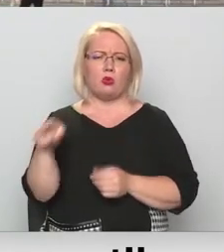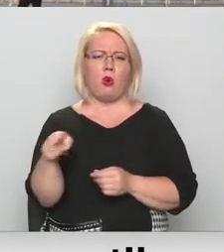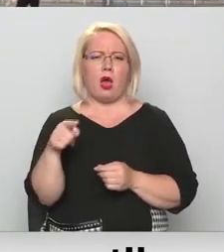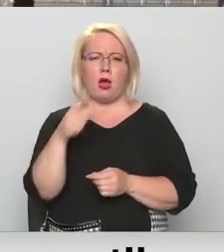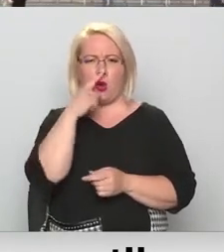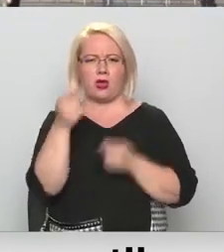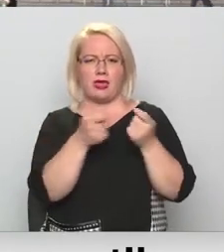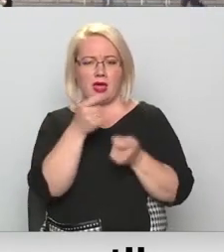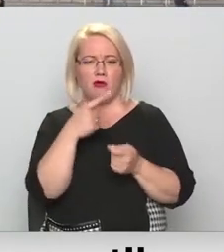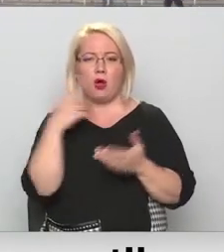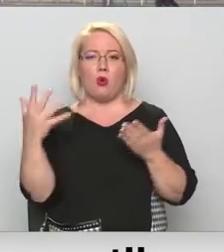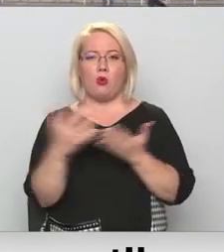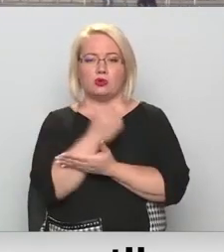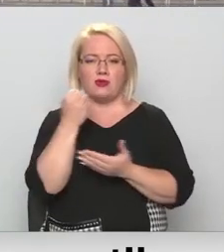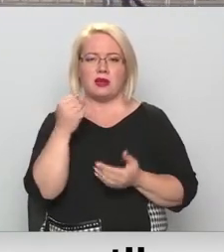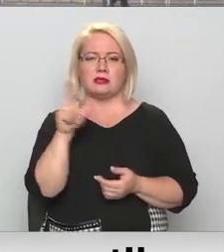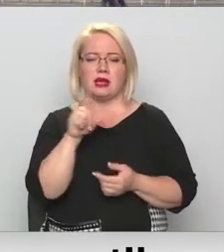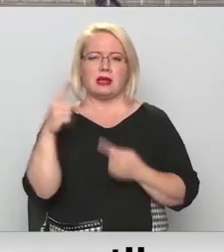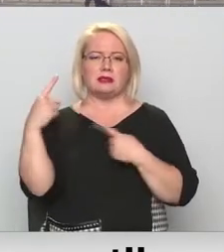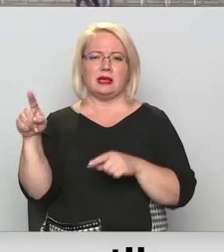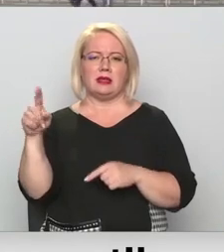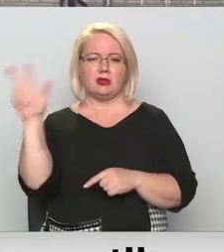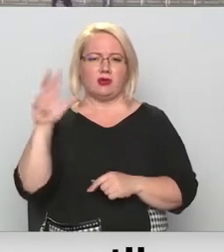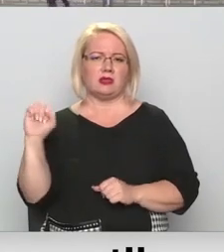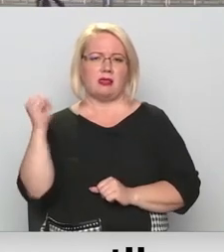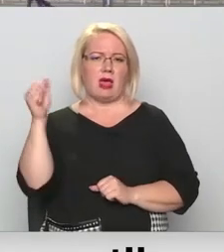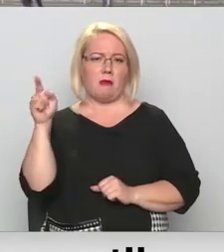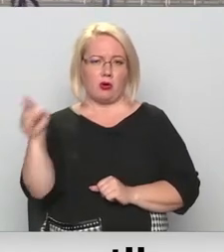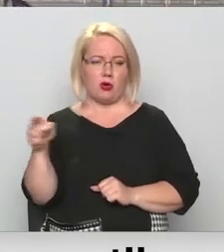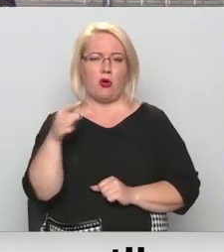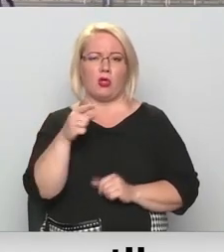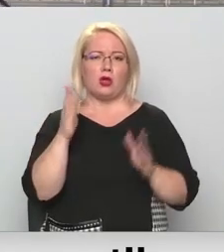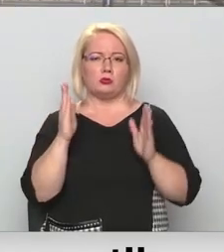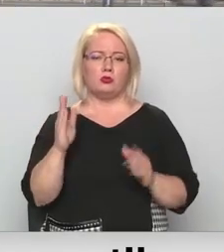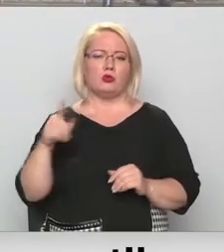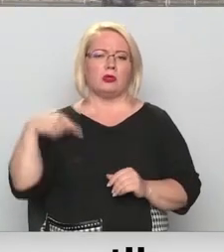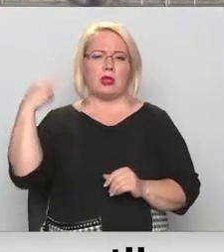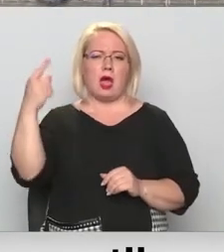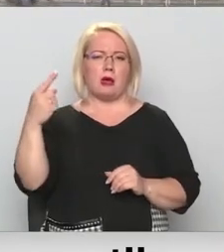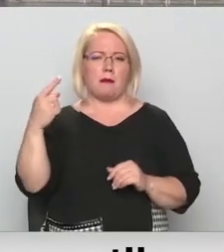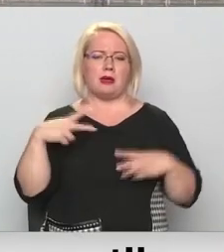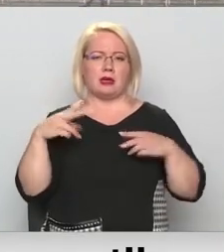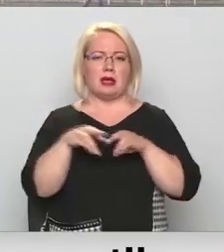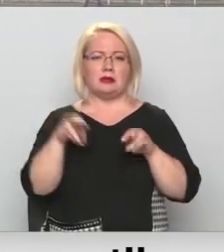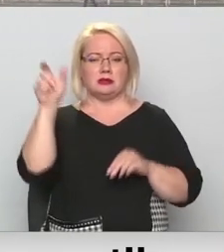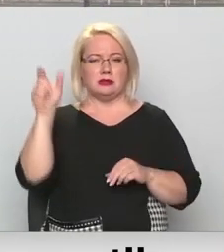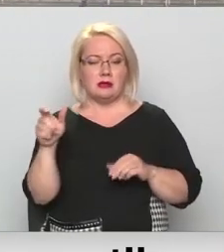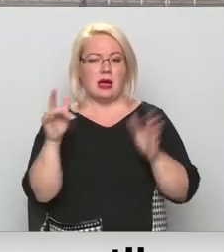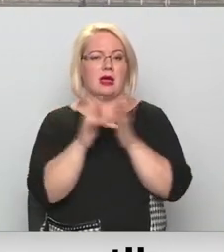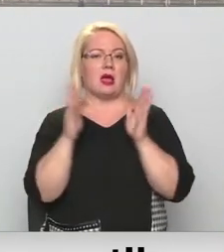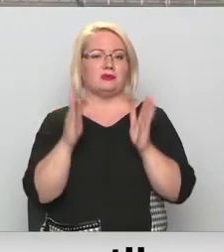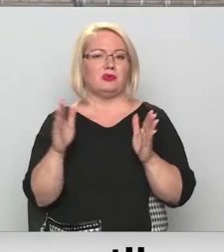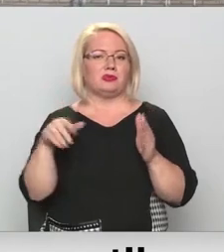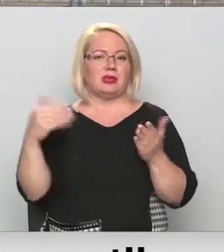ka uzvarētājs ir Olaf Šulc, liekot arī saprast, ka viņš visticamāk būs nākamais kānslērs. Par to, kāds viņš varētu būt